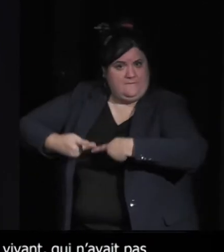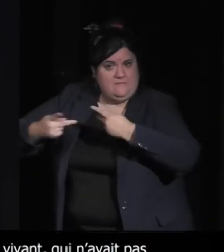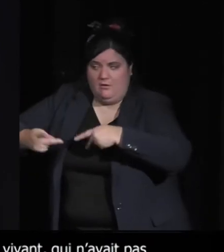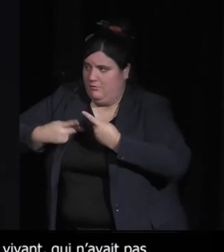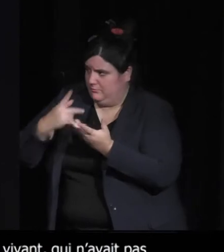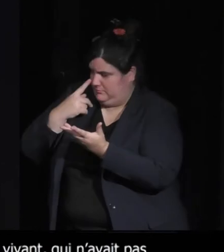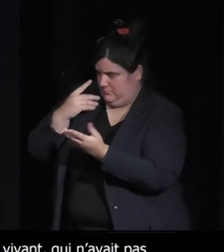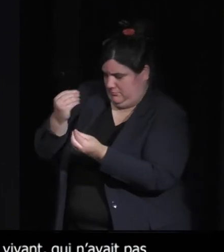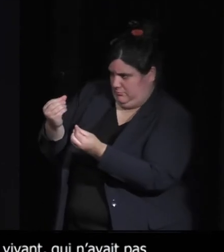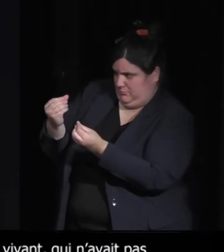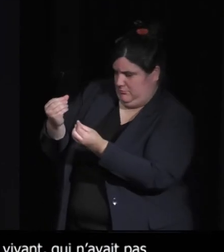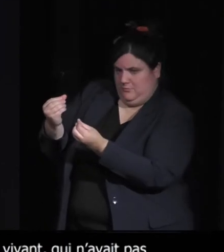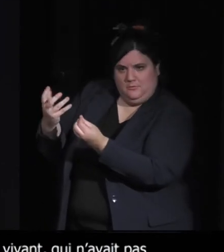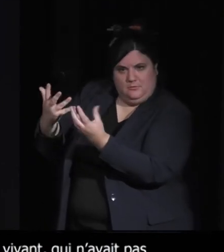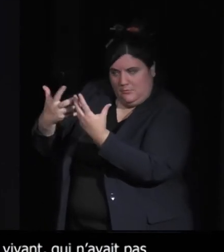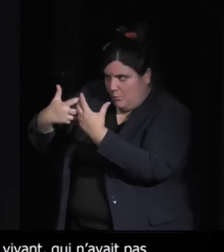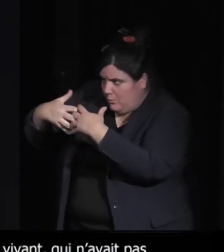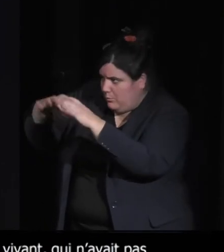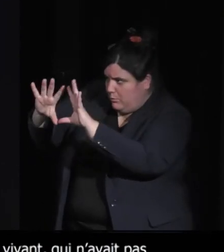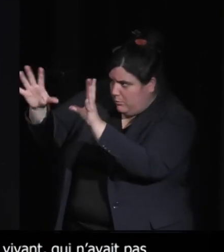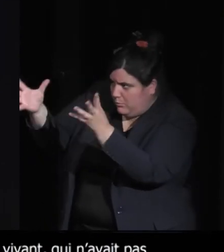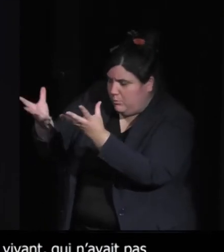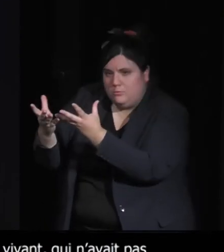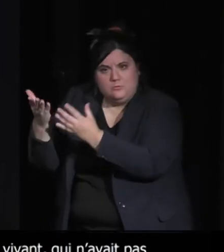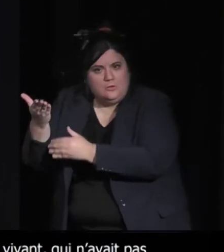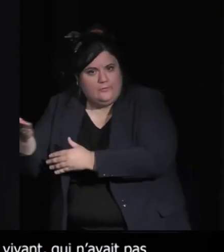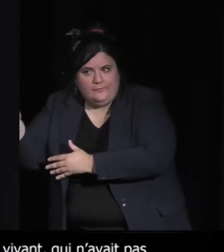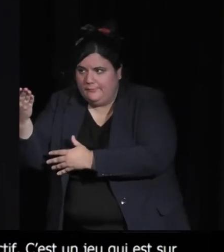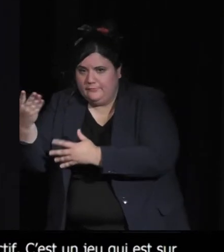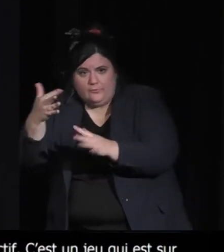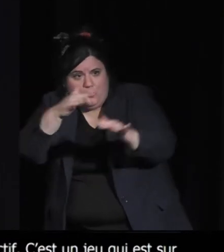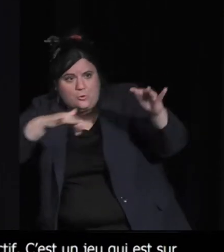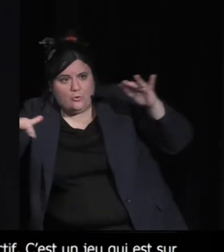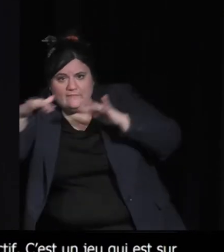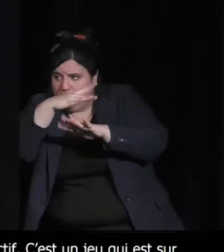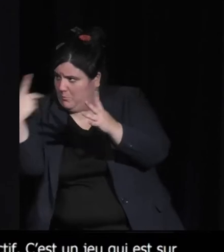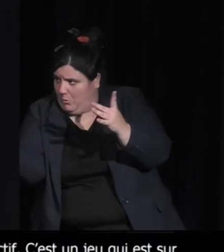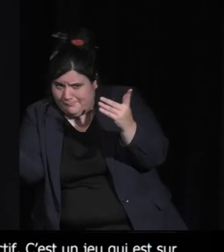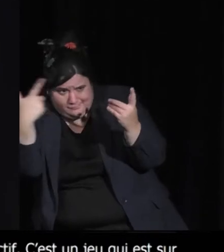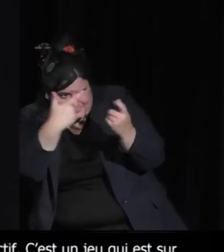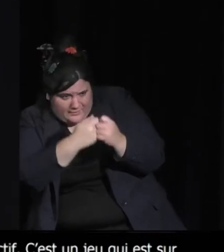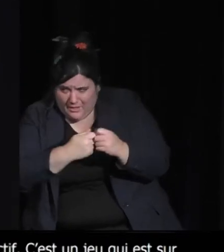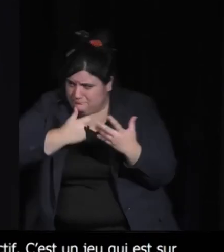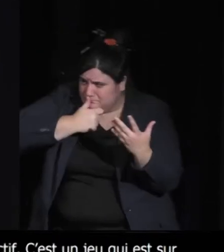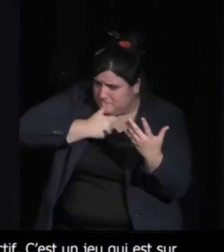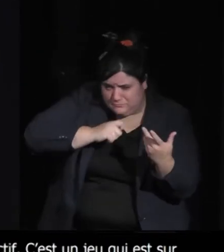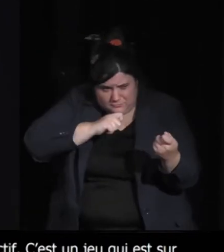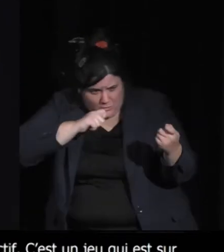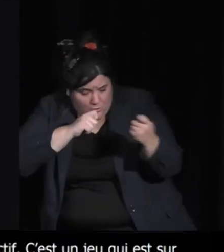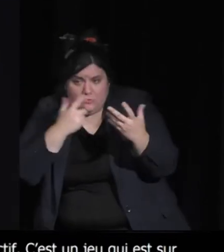cette capacité à s'adapter, à être connecté à l'environnement, mais à toutes les strates de l'environnement, que ce soit